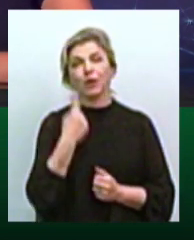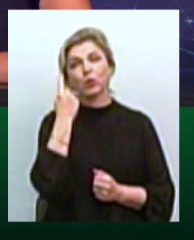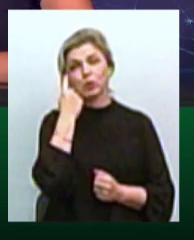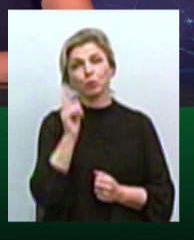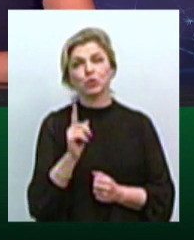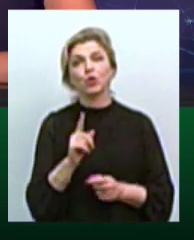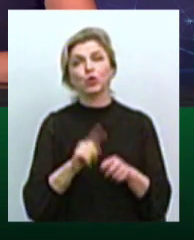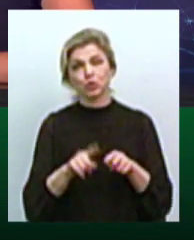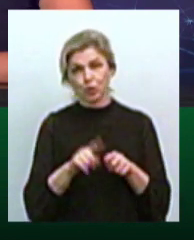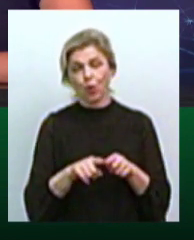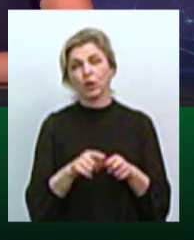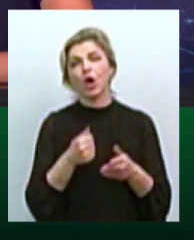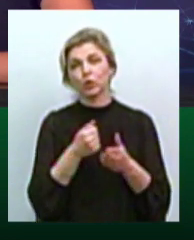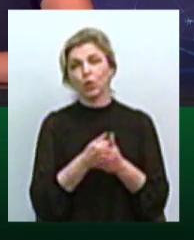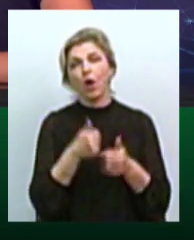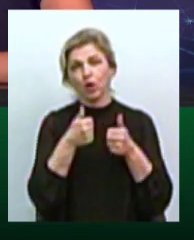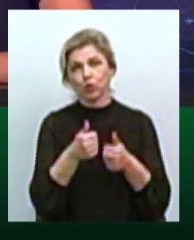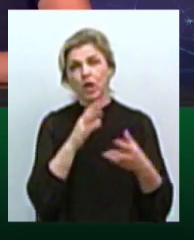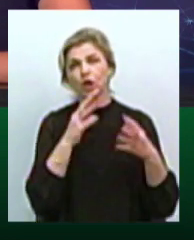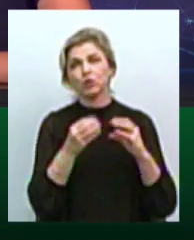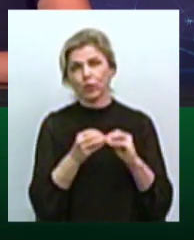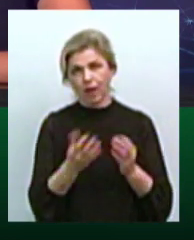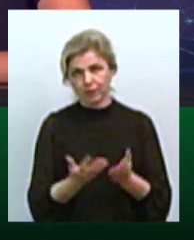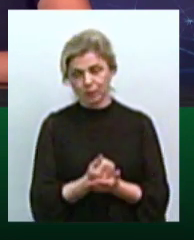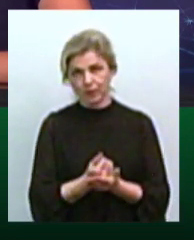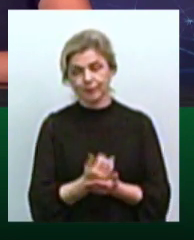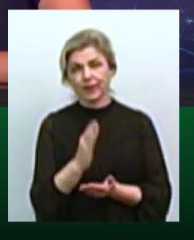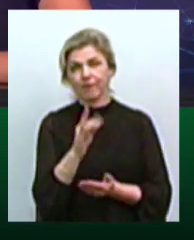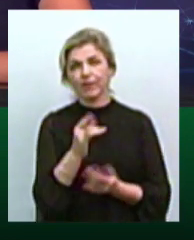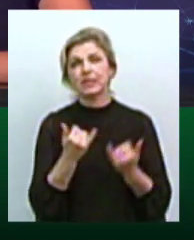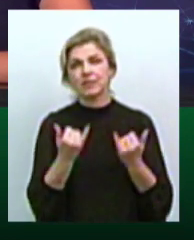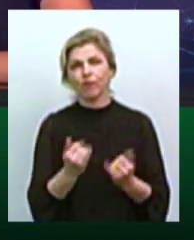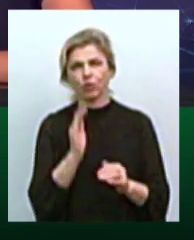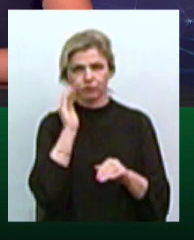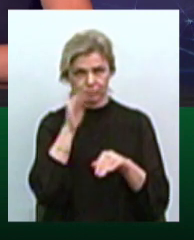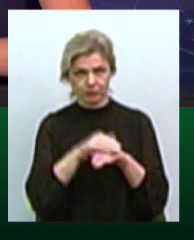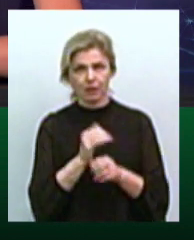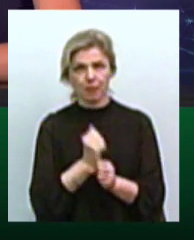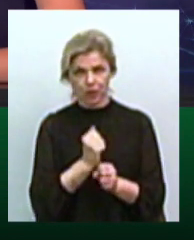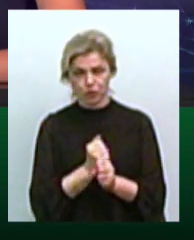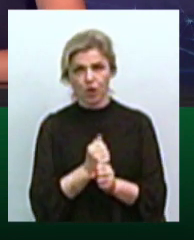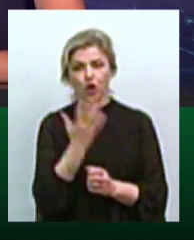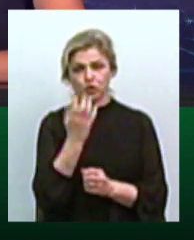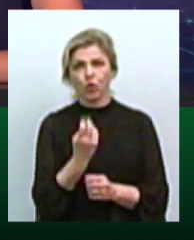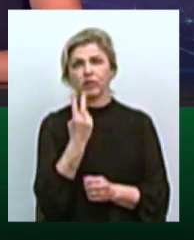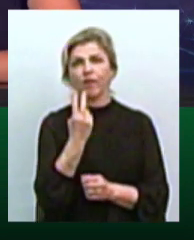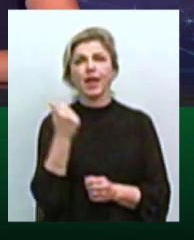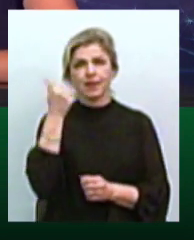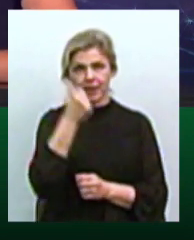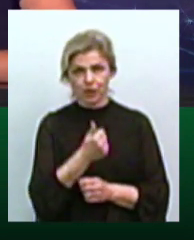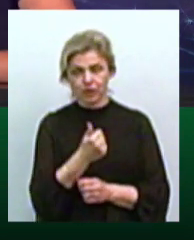скоро дійдемо до гарного результату. Ви сьогодні попрацювали цілий день, попереду ще два тижні. Як ми вже